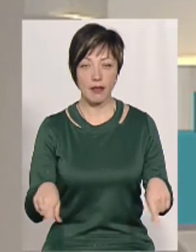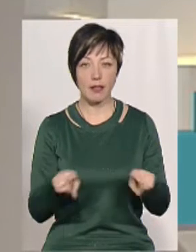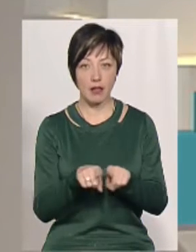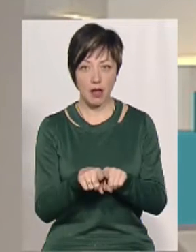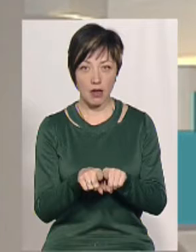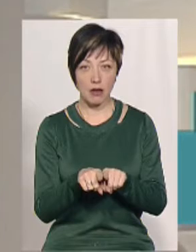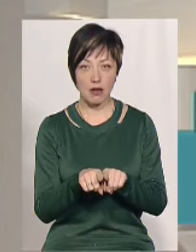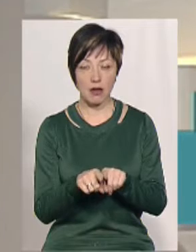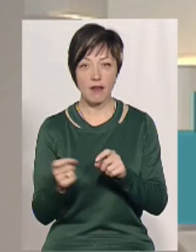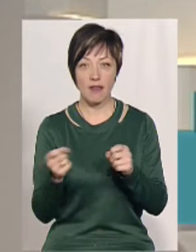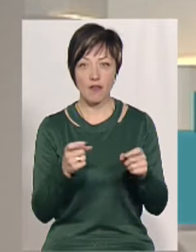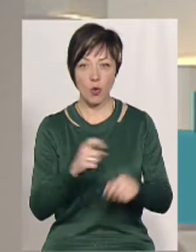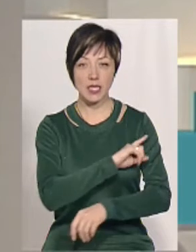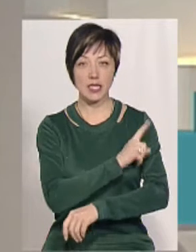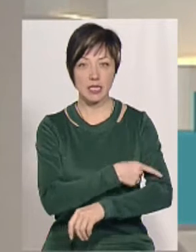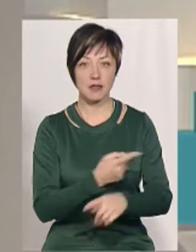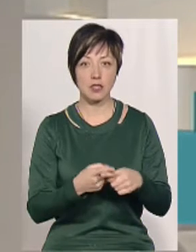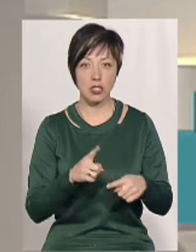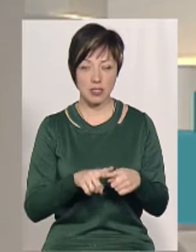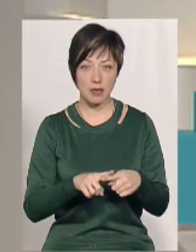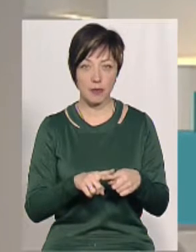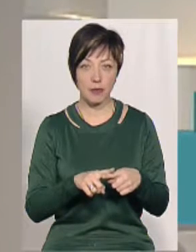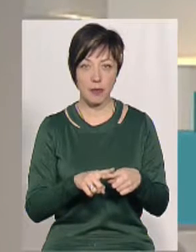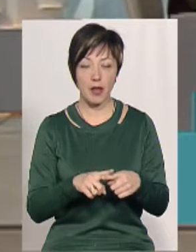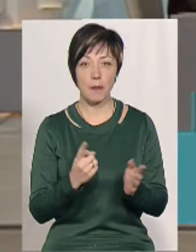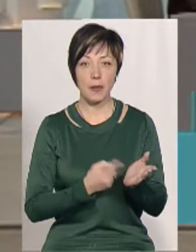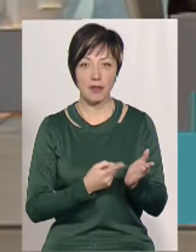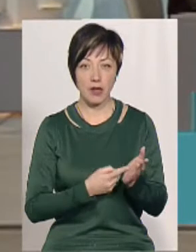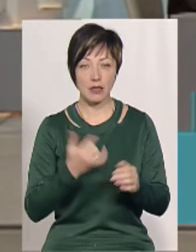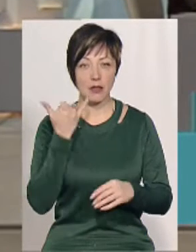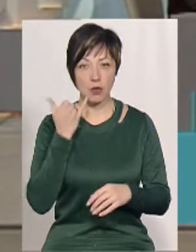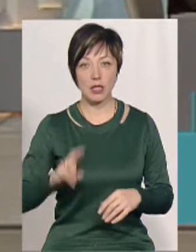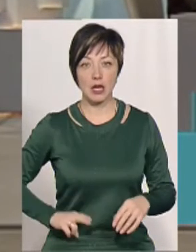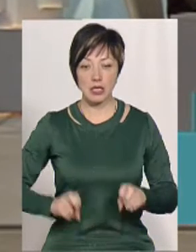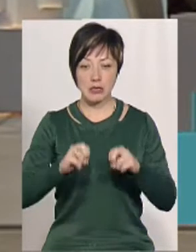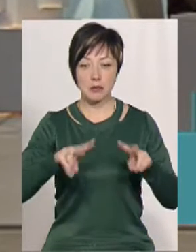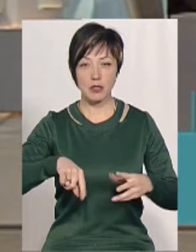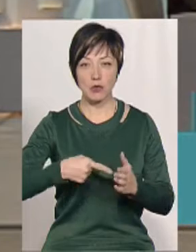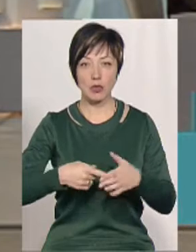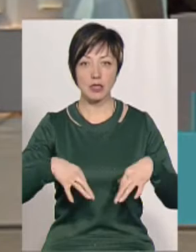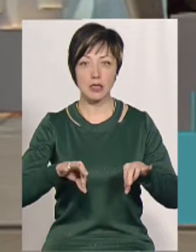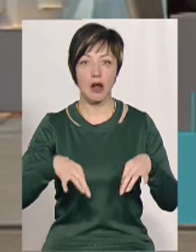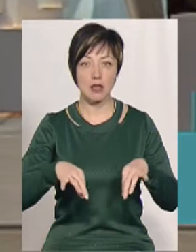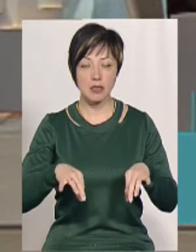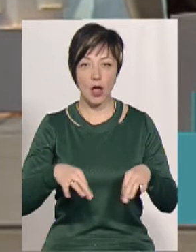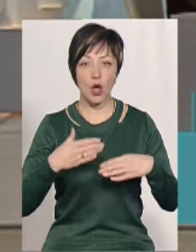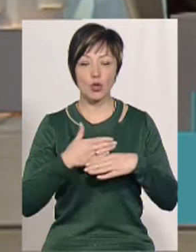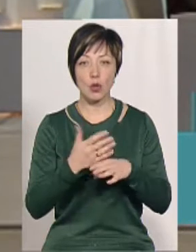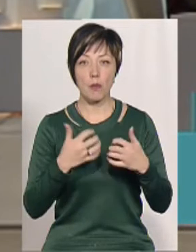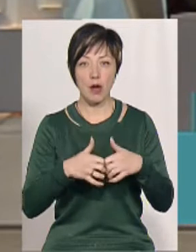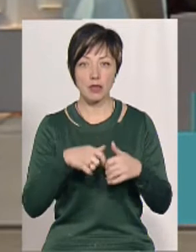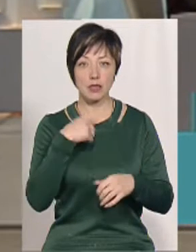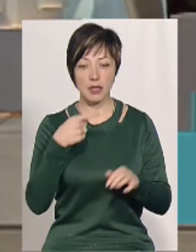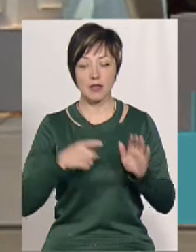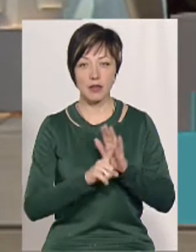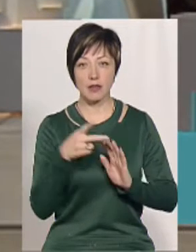Відтак, вивозять їх інтенсивніше? Це підтвердив телефоном директору спецкомунтрансу Олександр Зімін. Дробарка, як ви